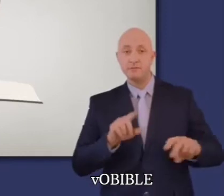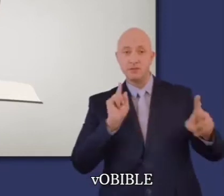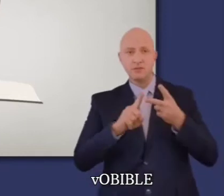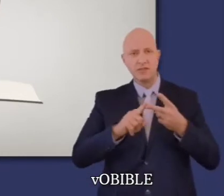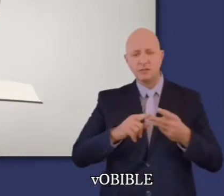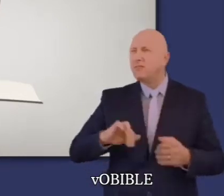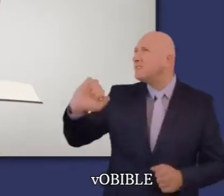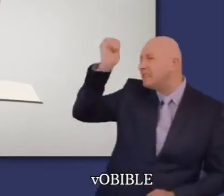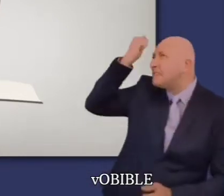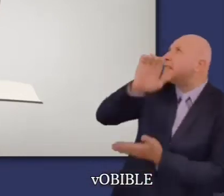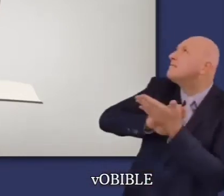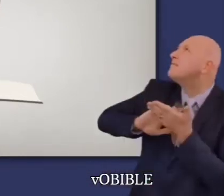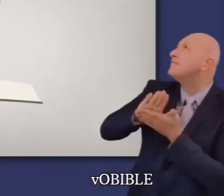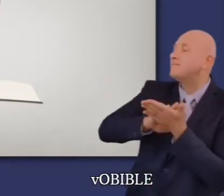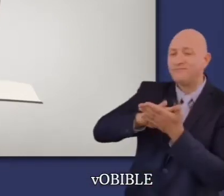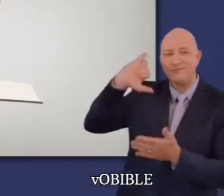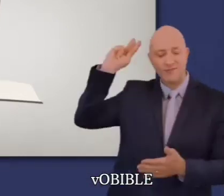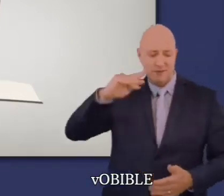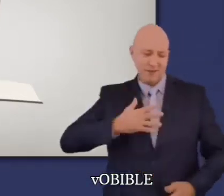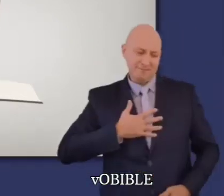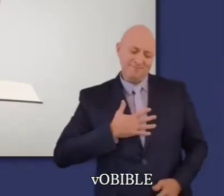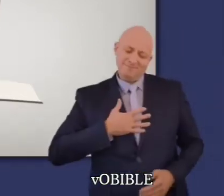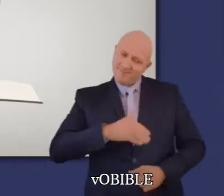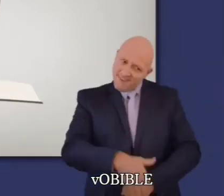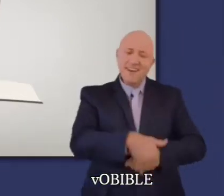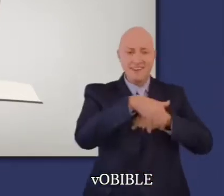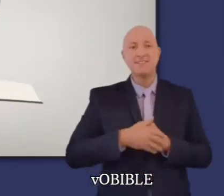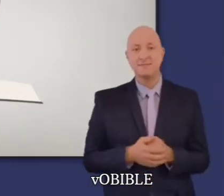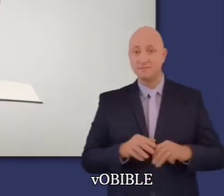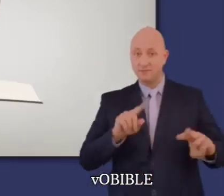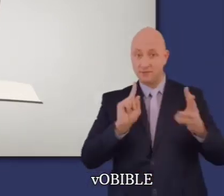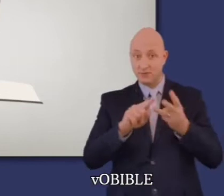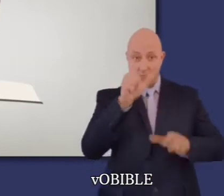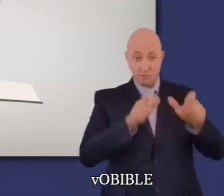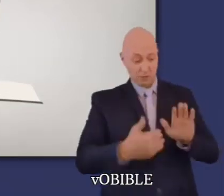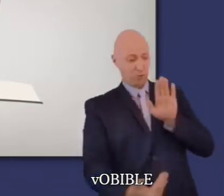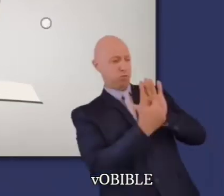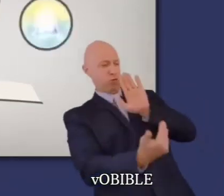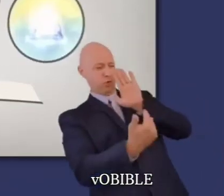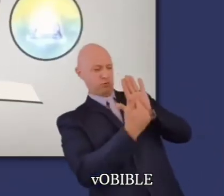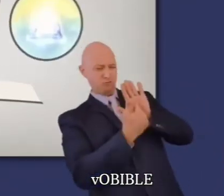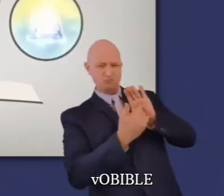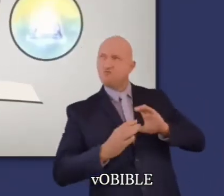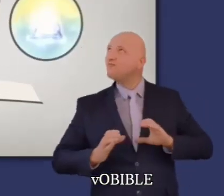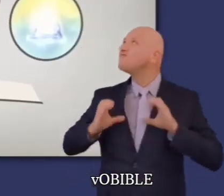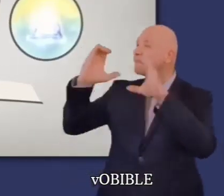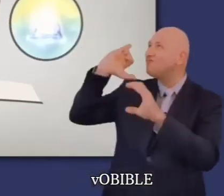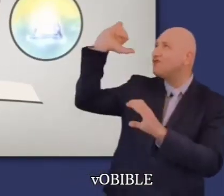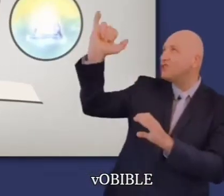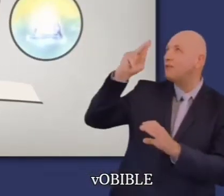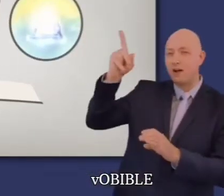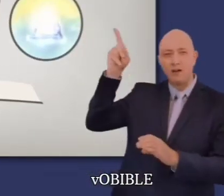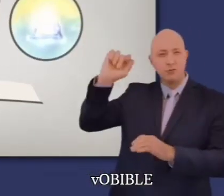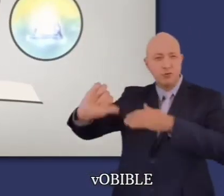Jéhovah est miséricordieux envers son peuple repentant qui l'appelle à l'aide. Et voyez pourquoi nous pouvons avoir confiance en Jéhovah,